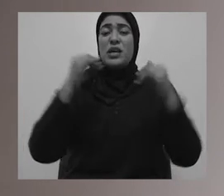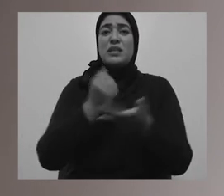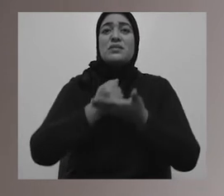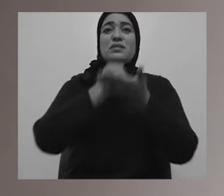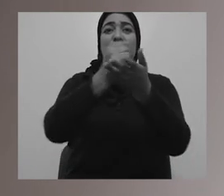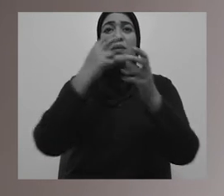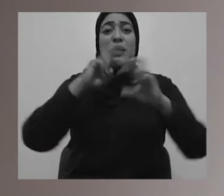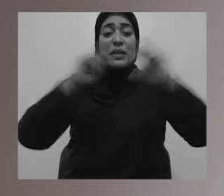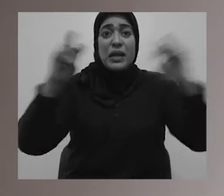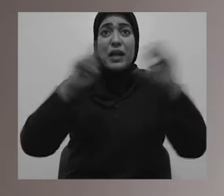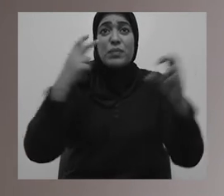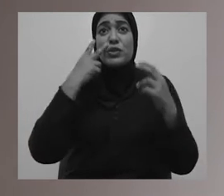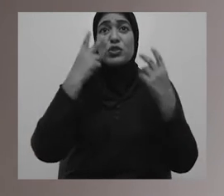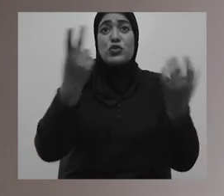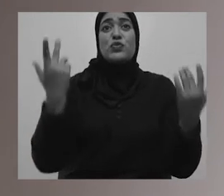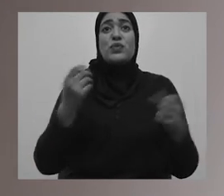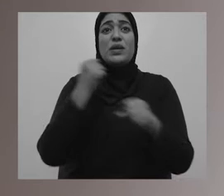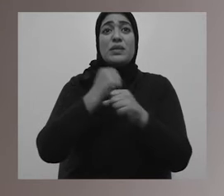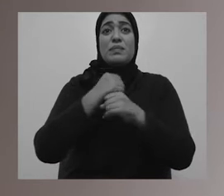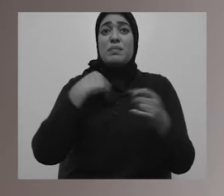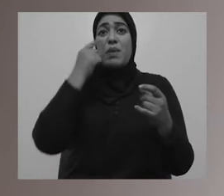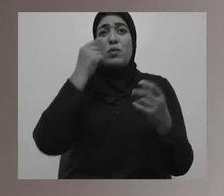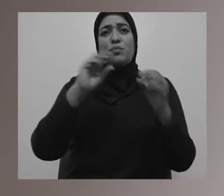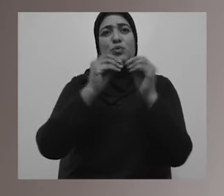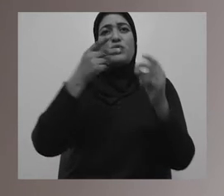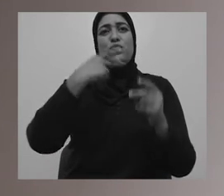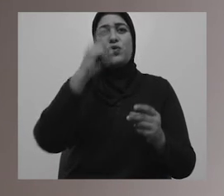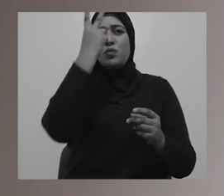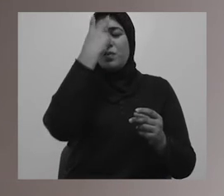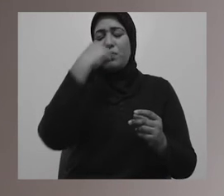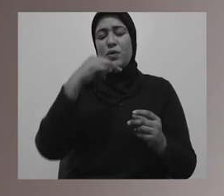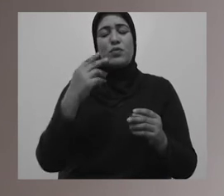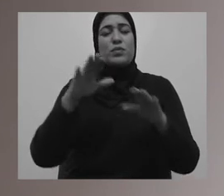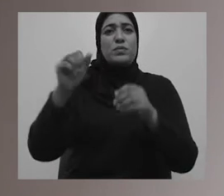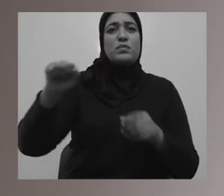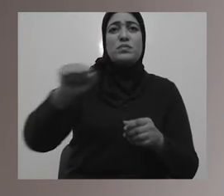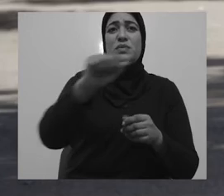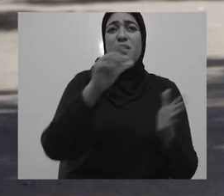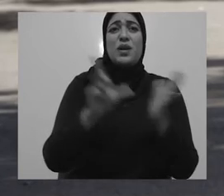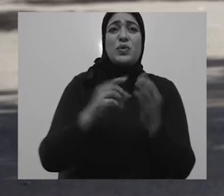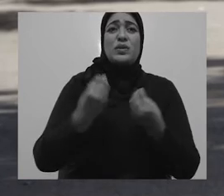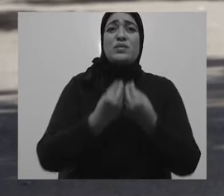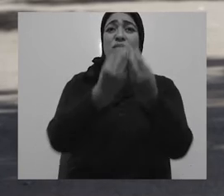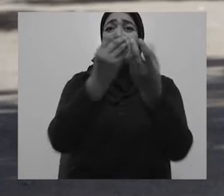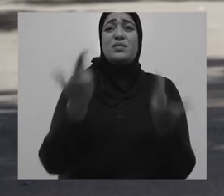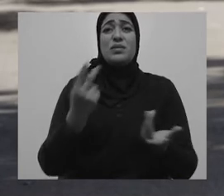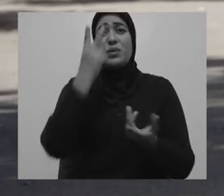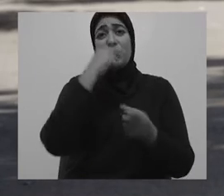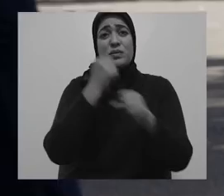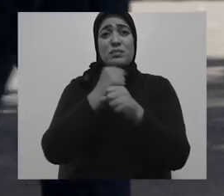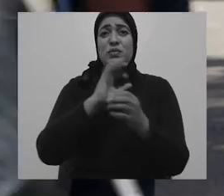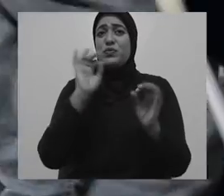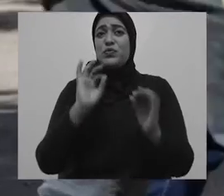m'a aidé à découvrir les difficultés qu'ils rencontrent les autres gens qui portent des